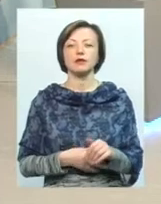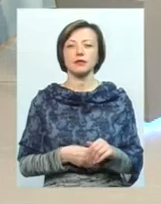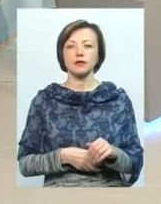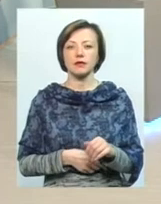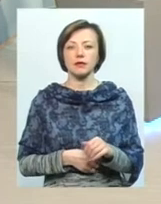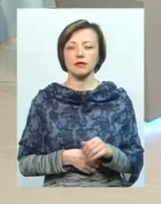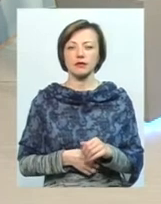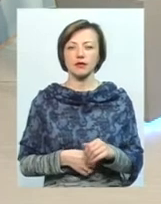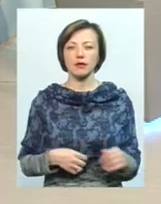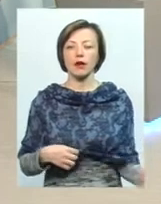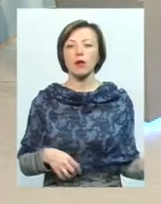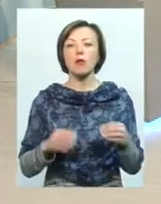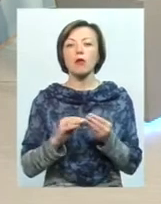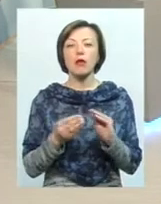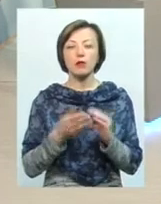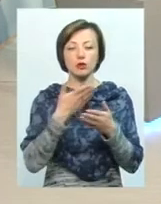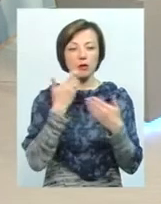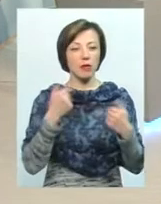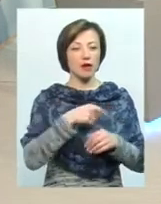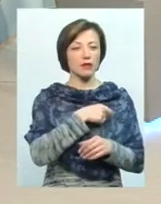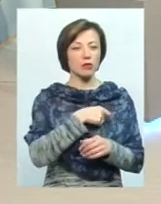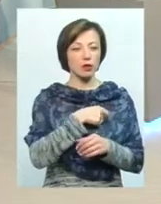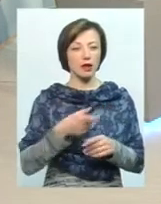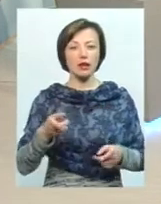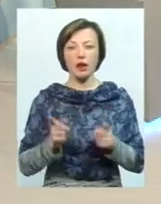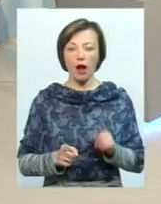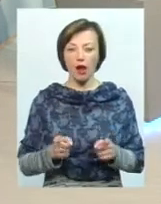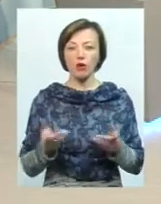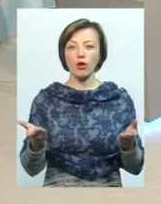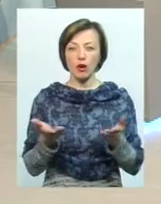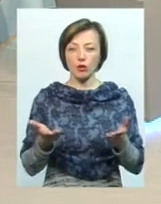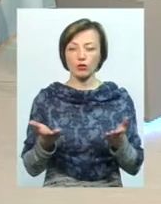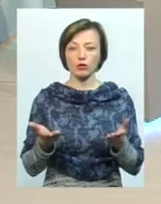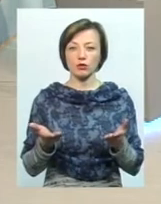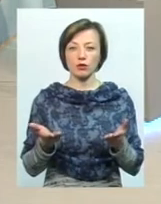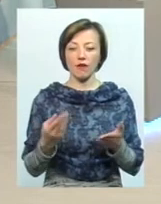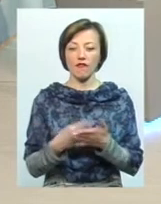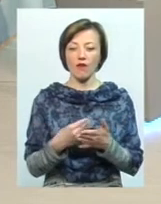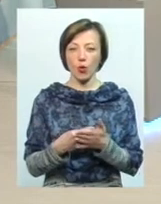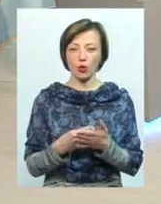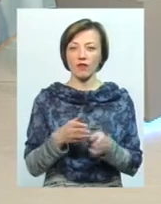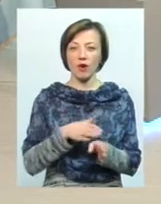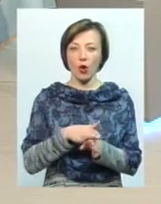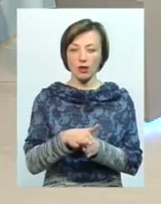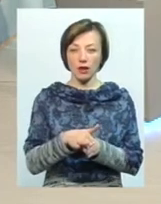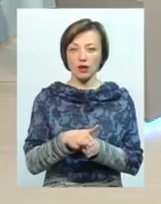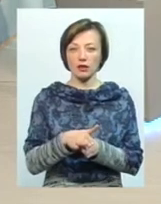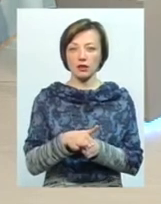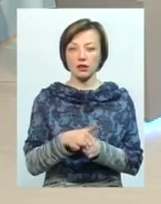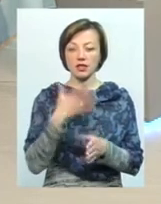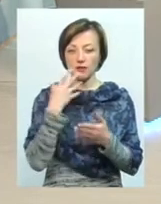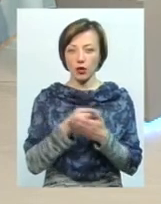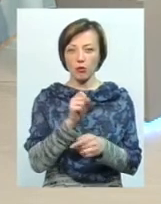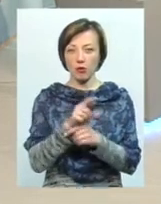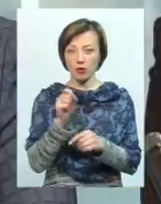проблема того, що немає депутатів реального якогось депутатського фонду для виконання своїх